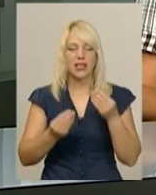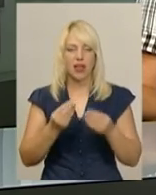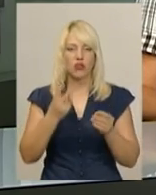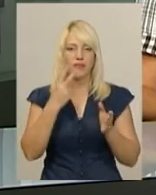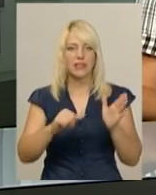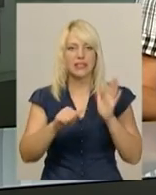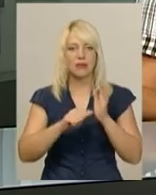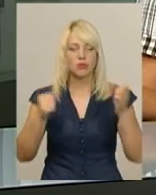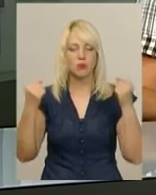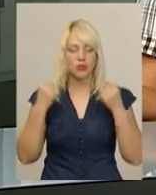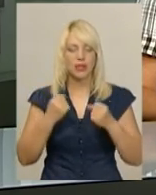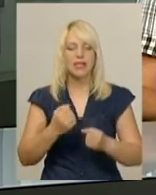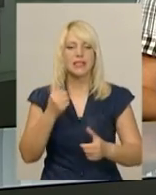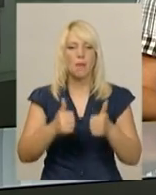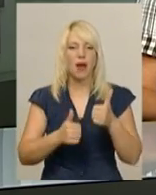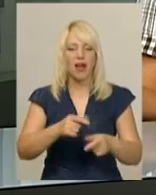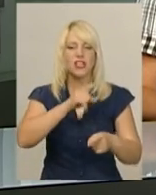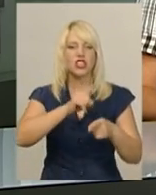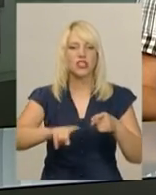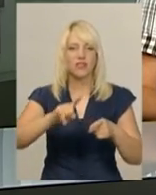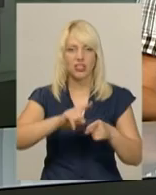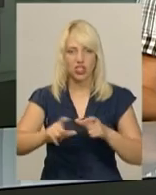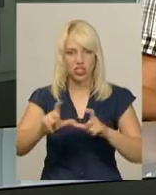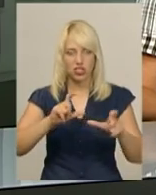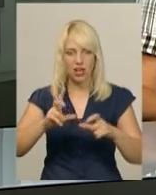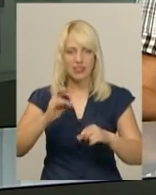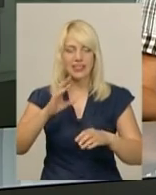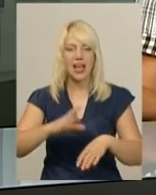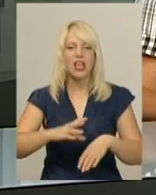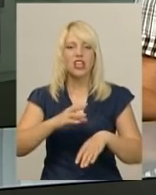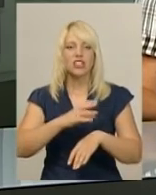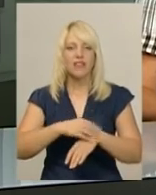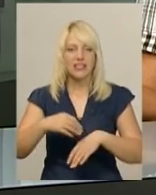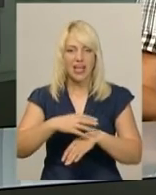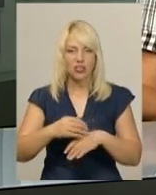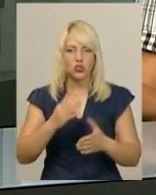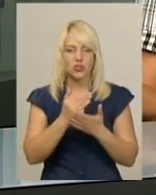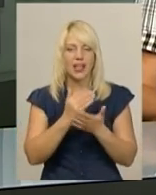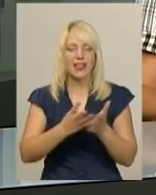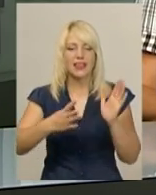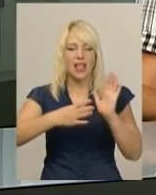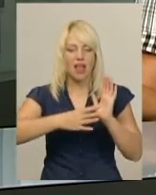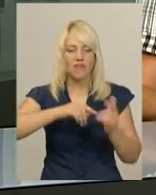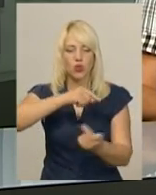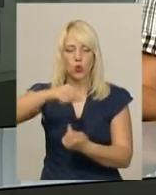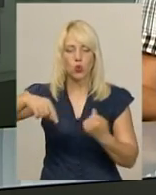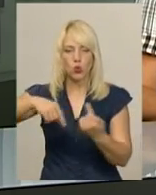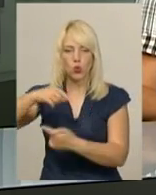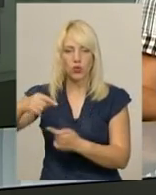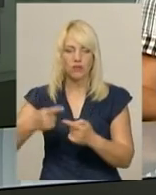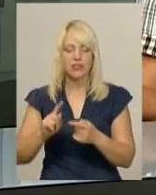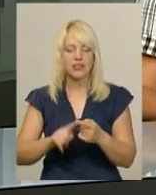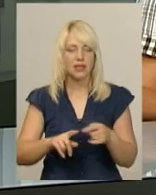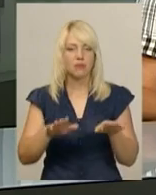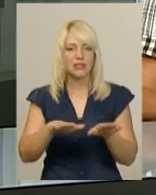Змагання зі швидких шахів відбувалися впродовж двох днів за швейцарською системою 9 турів. Призові місця учасників підвищать їх